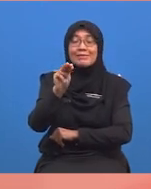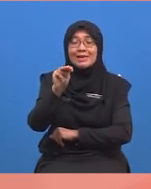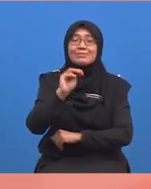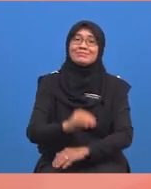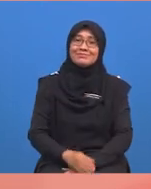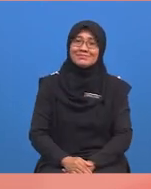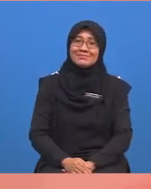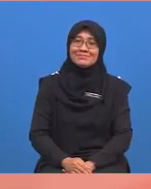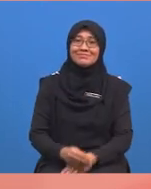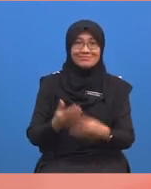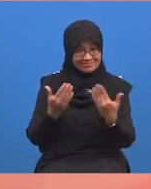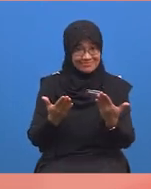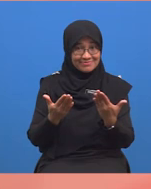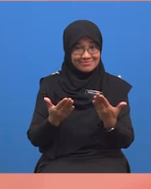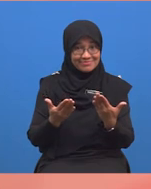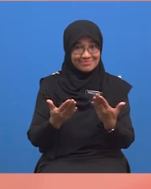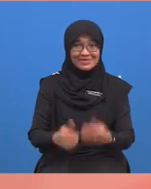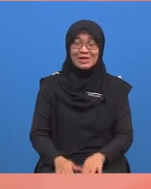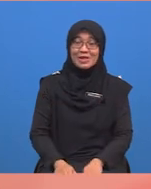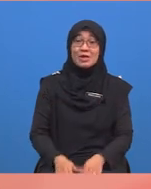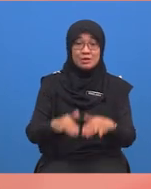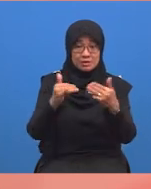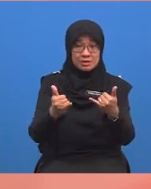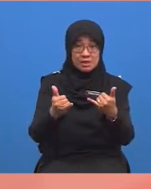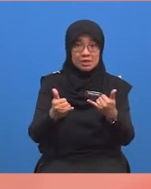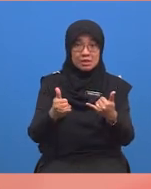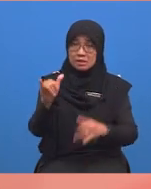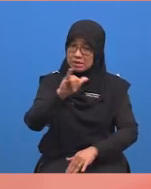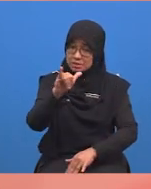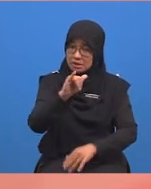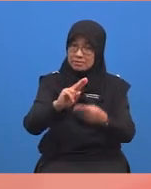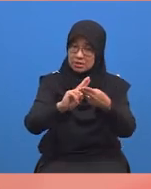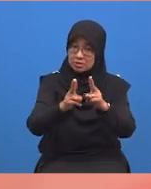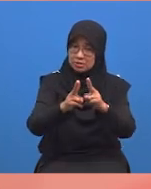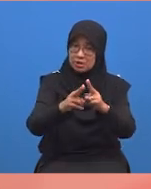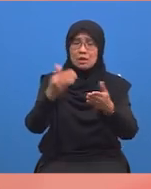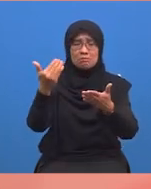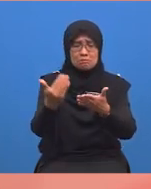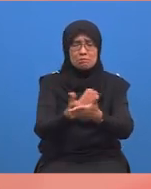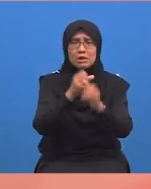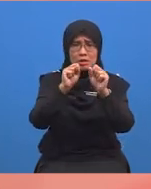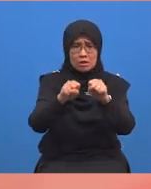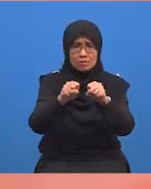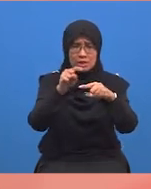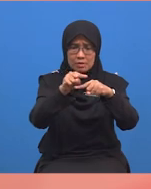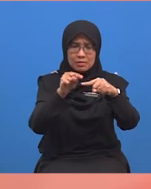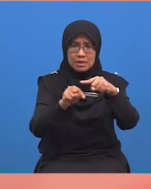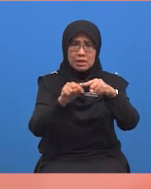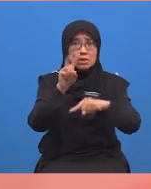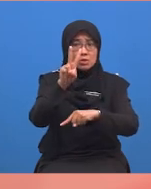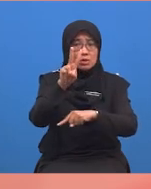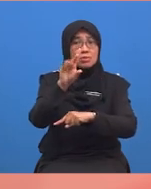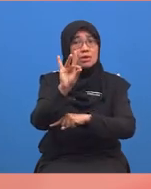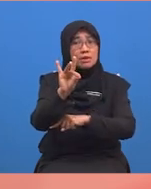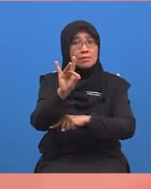Haa, murid-murid. Dah sama unit. Barulah kita boleh bahagi dua puluh lapan dengan empat.